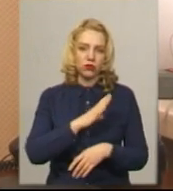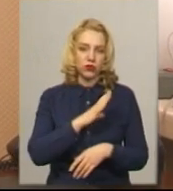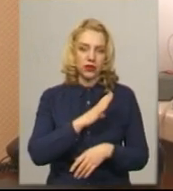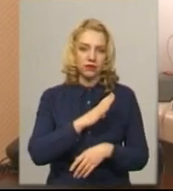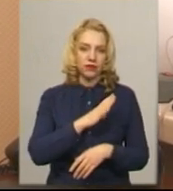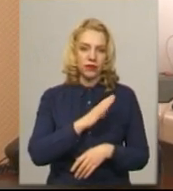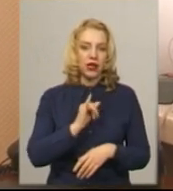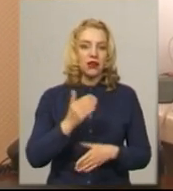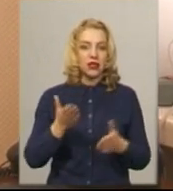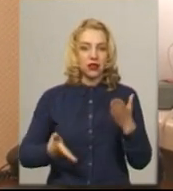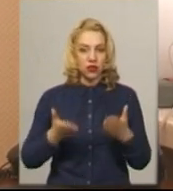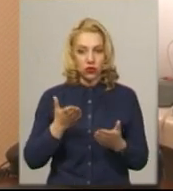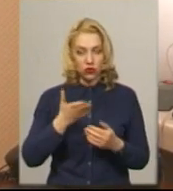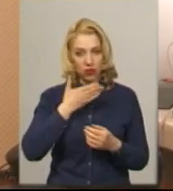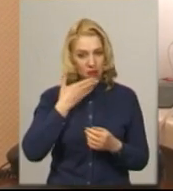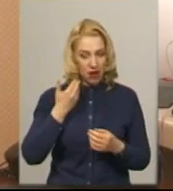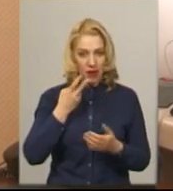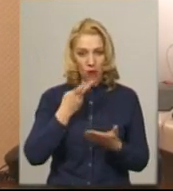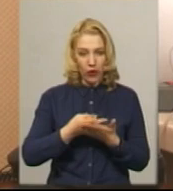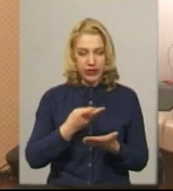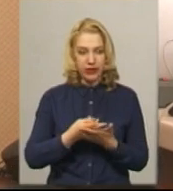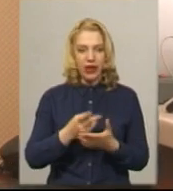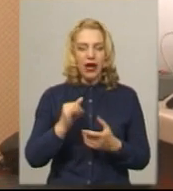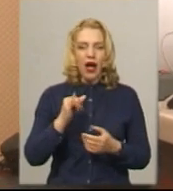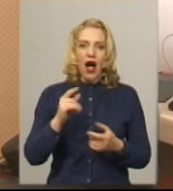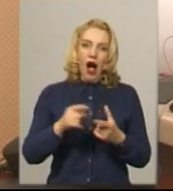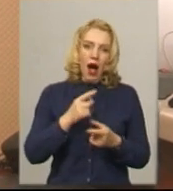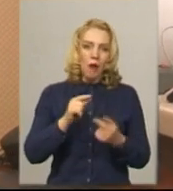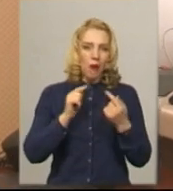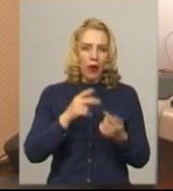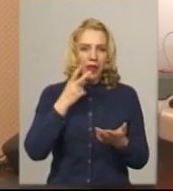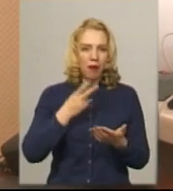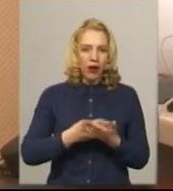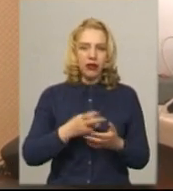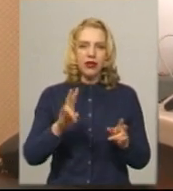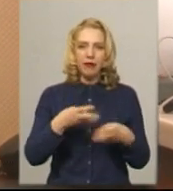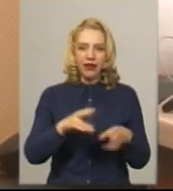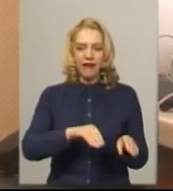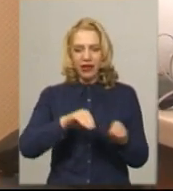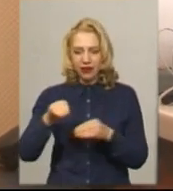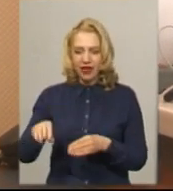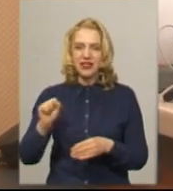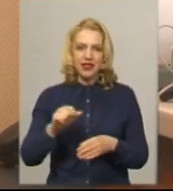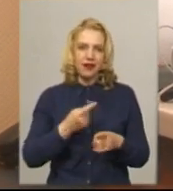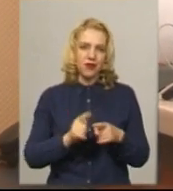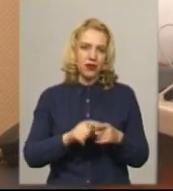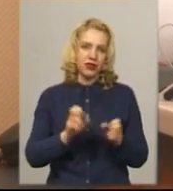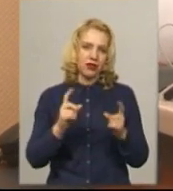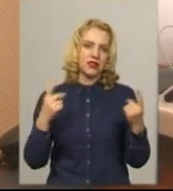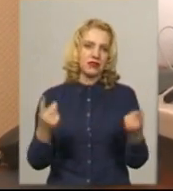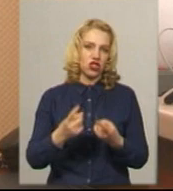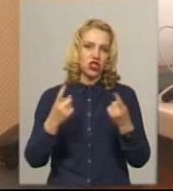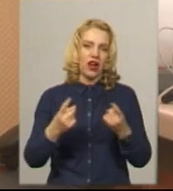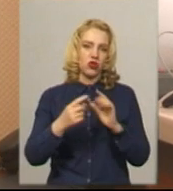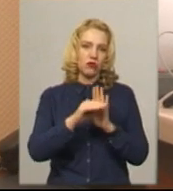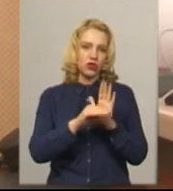якщо немає показів або протипоказів, то не відкладається, а воно йде в звичайному режимі